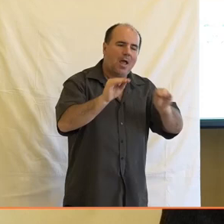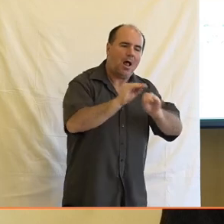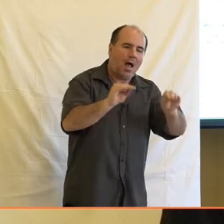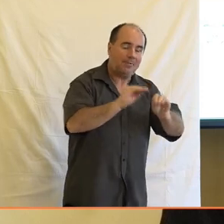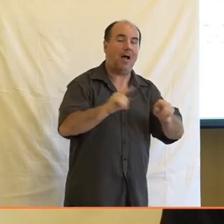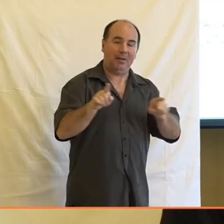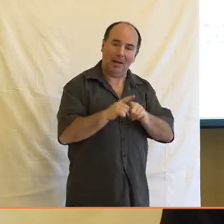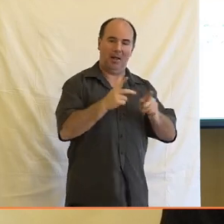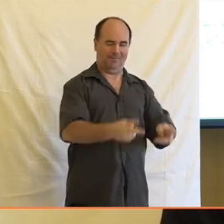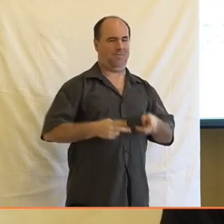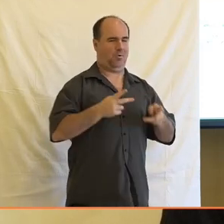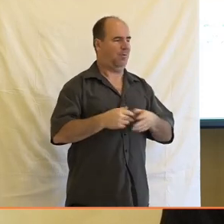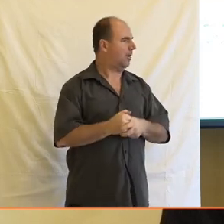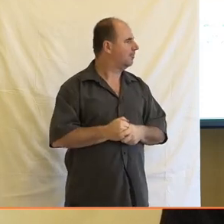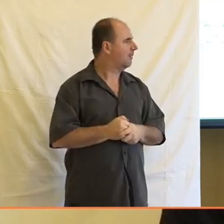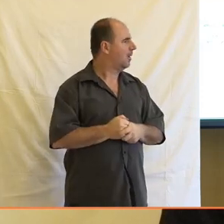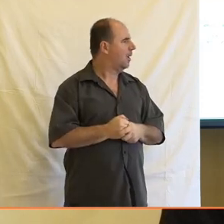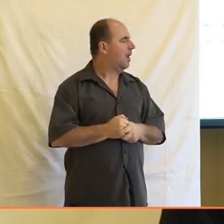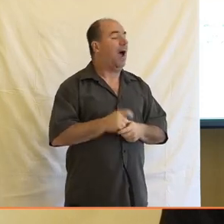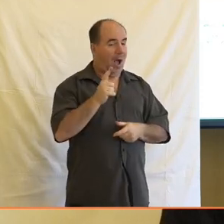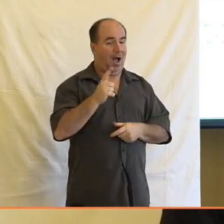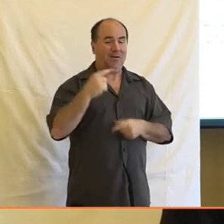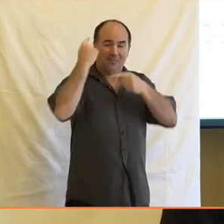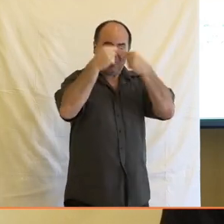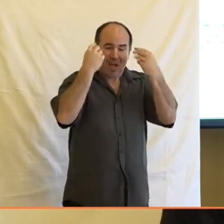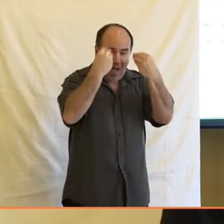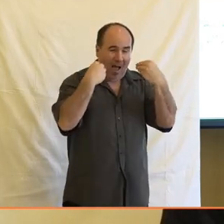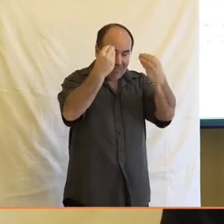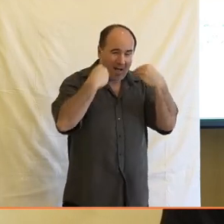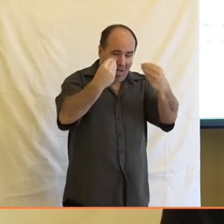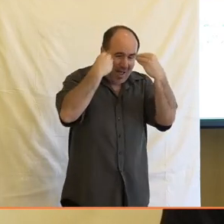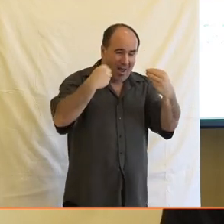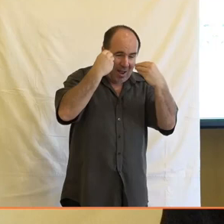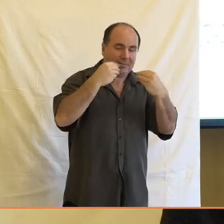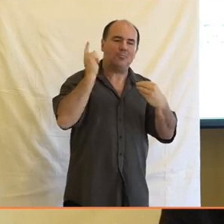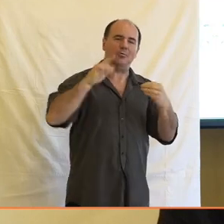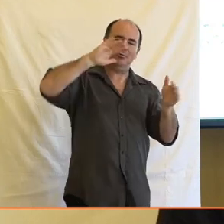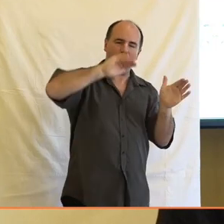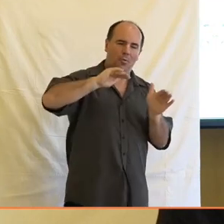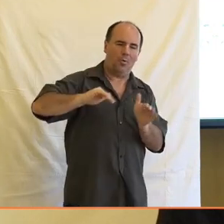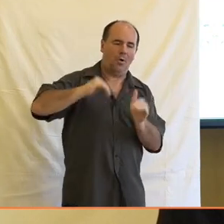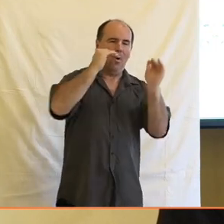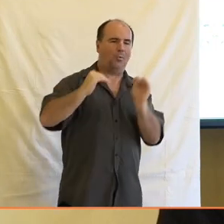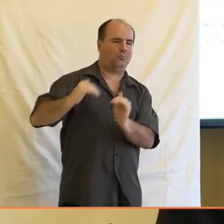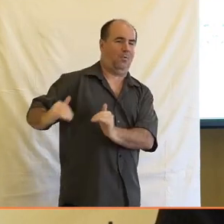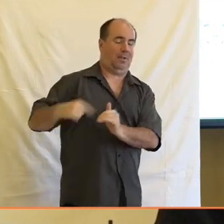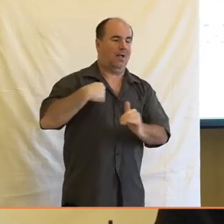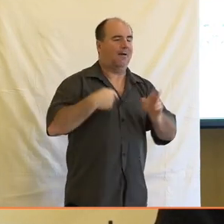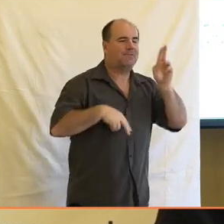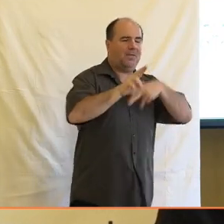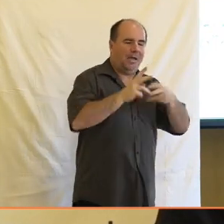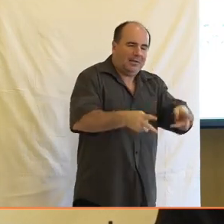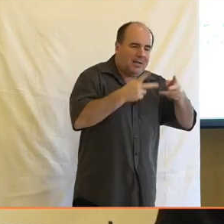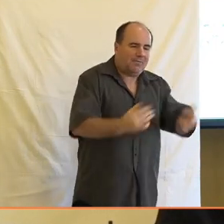lépe vybalancována a trochu ustoupit té výchovné a že to není něco, kde ta škola nahrazuje rodinu, ale kde alespoň trochu pomáhá